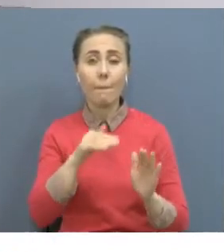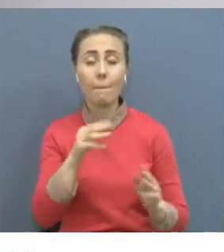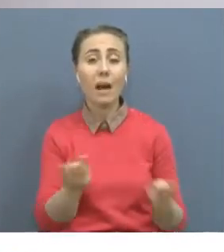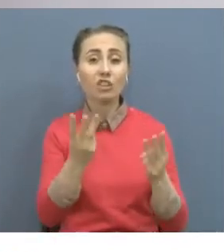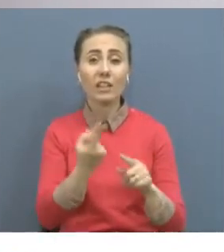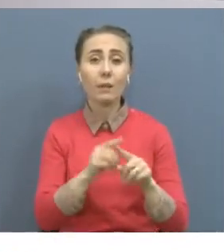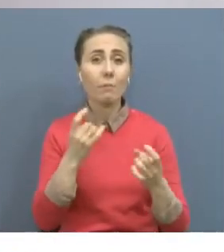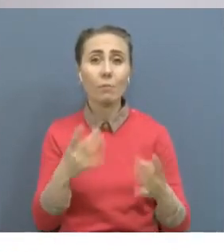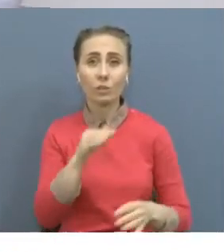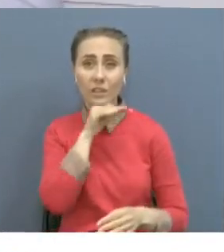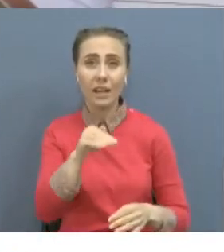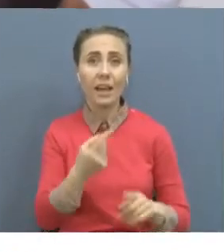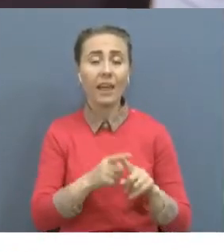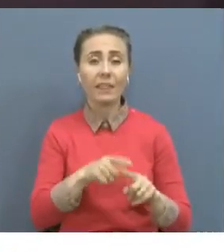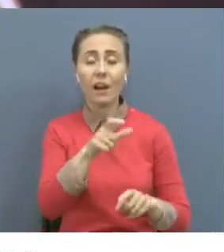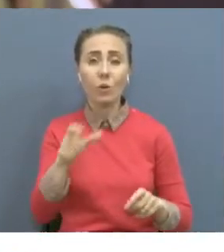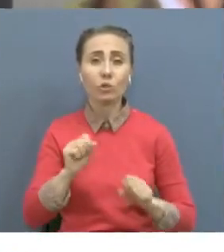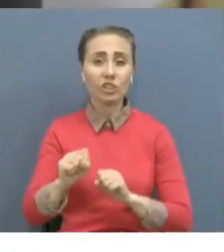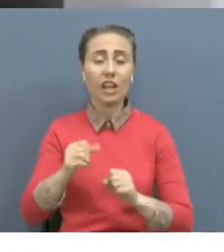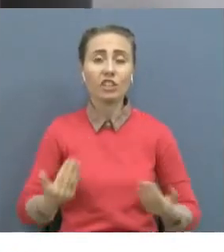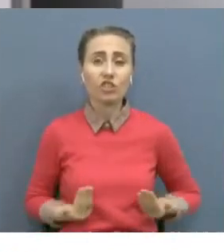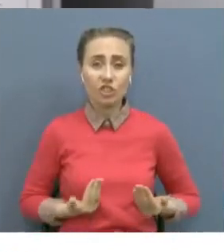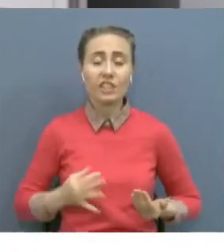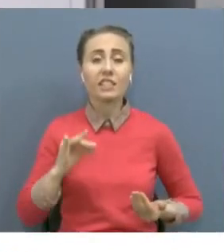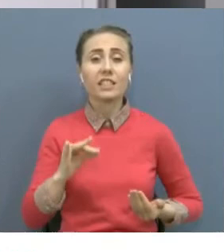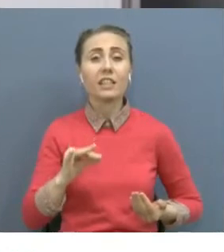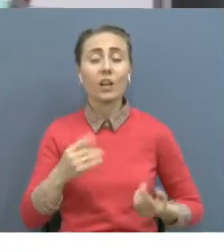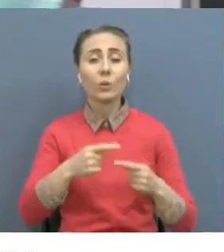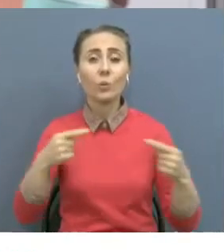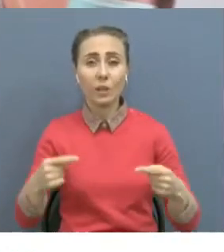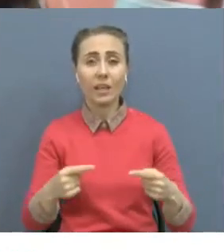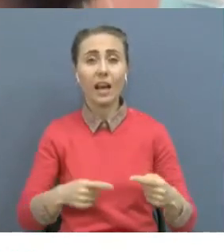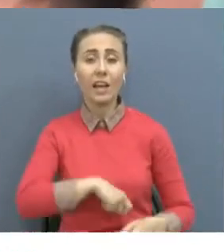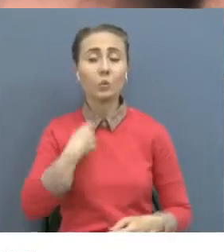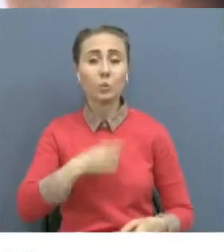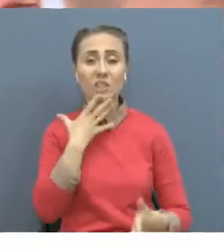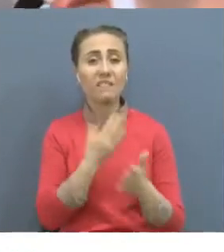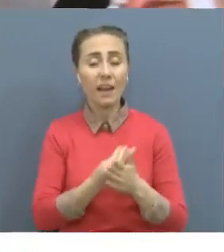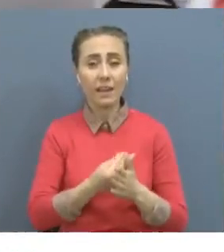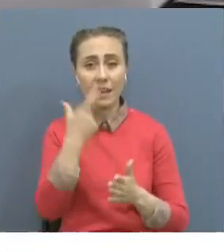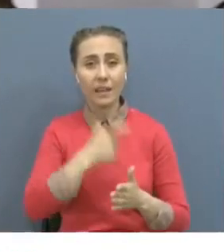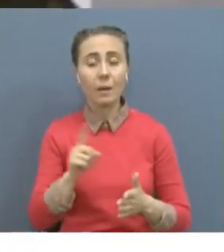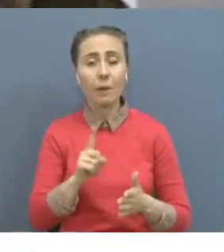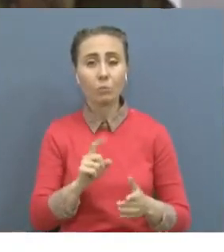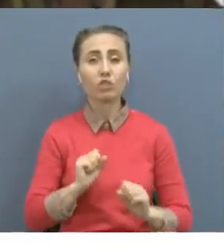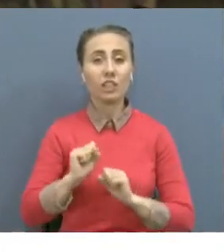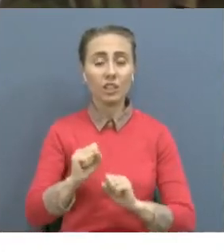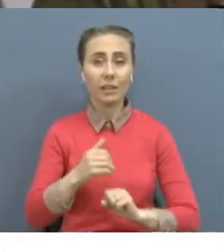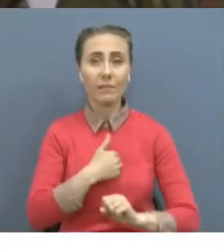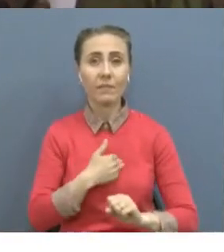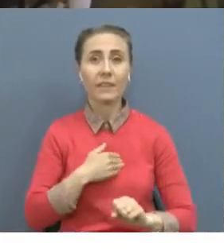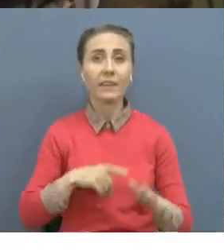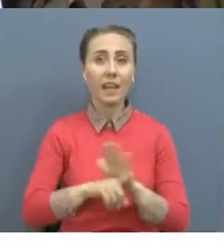есеймес. Олар өзгенің өмірін ғорғап, басының қауіп қатергетігіп батыл әрекет жасайды. Сонда яқы төлігіне төрт сағат